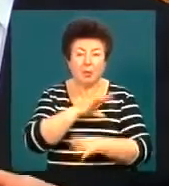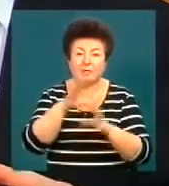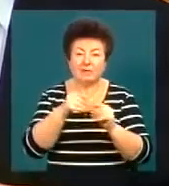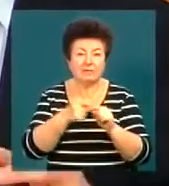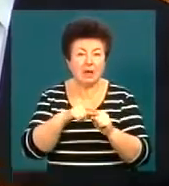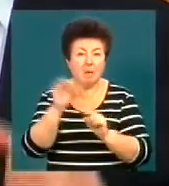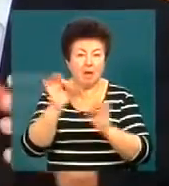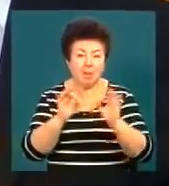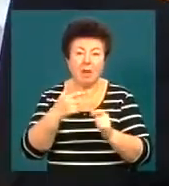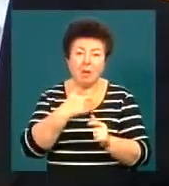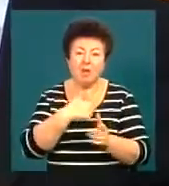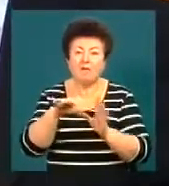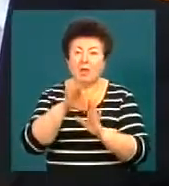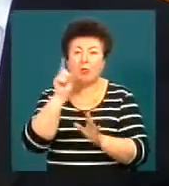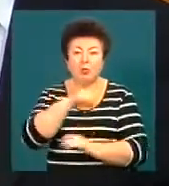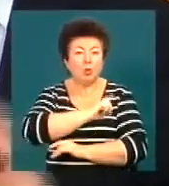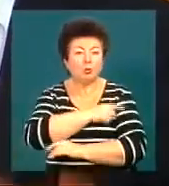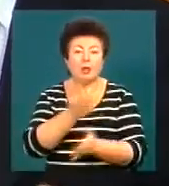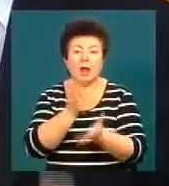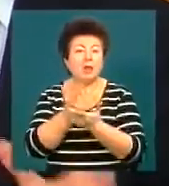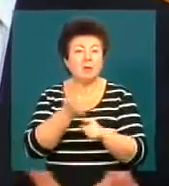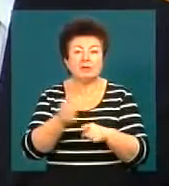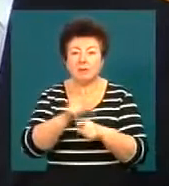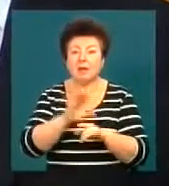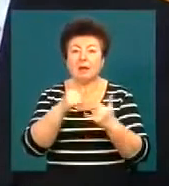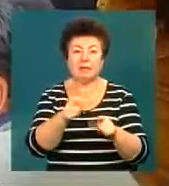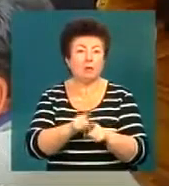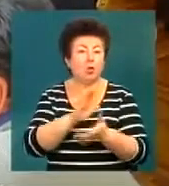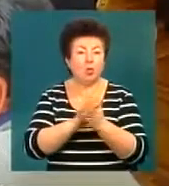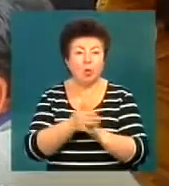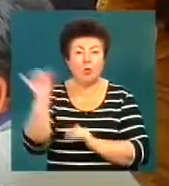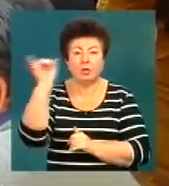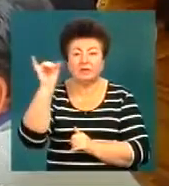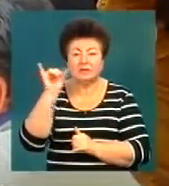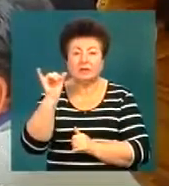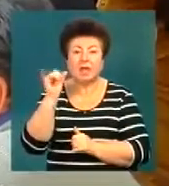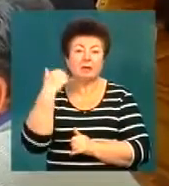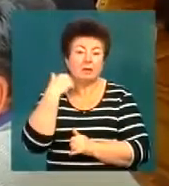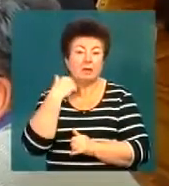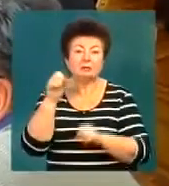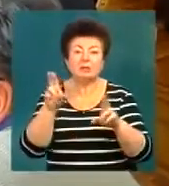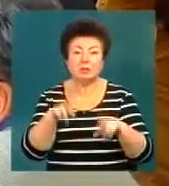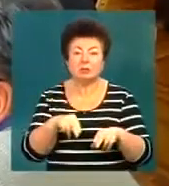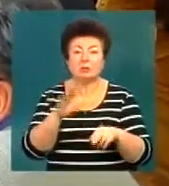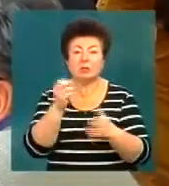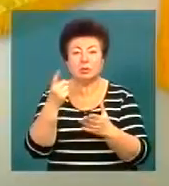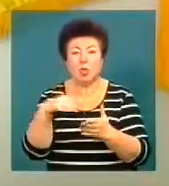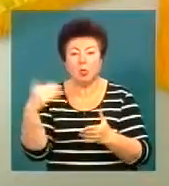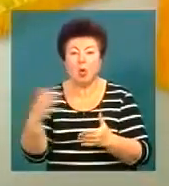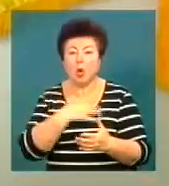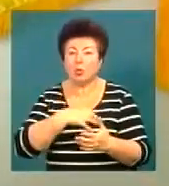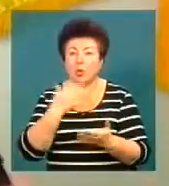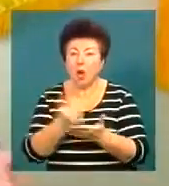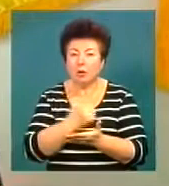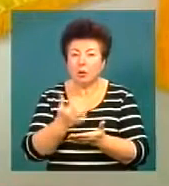всіх цих параметрах ми відбираємо ту потужність, яка є максимальною саме для таких умов. Університет Гліндвор спеціалізується, з одного боку, на сучасних